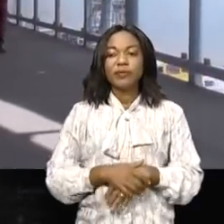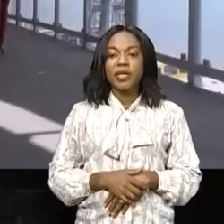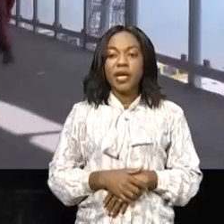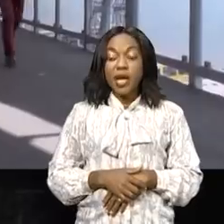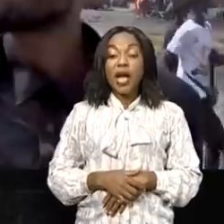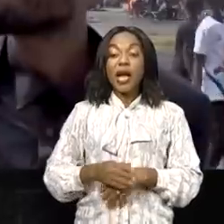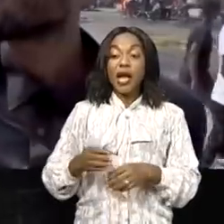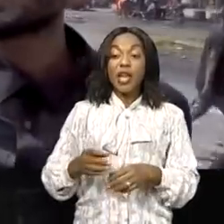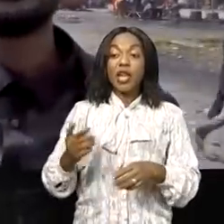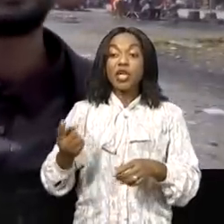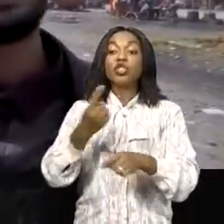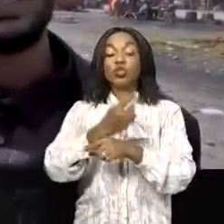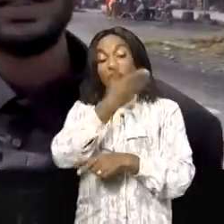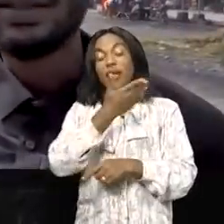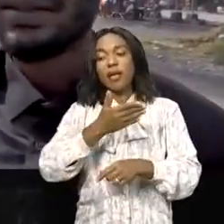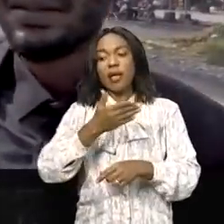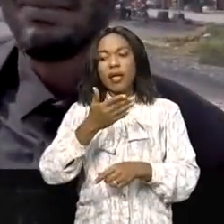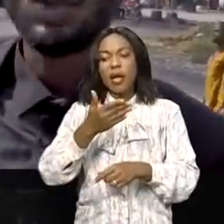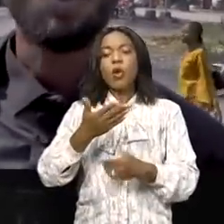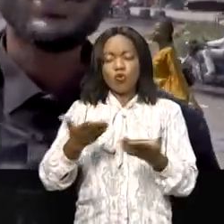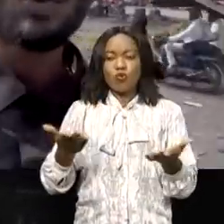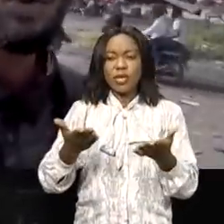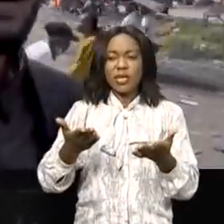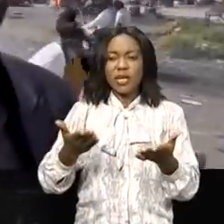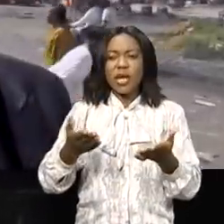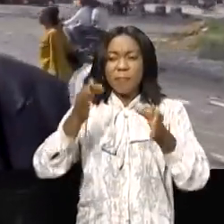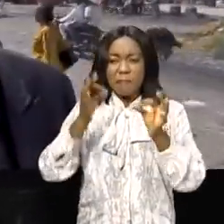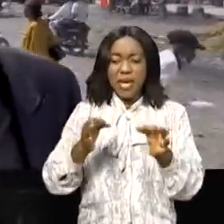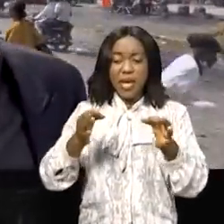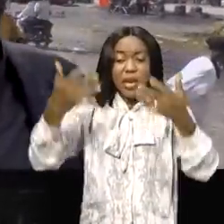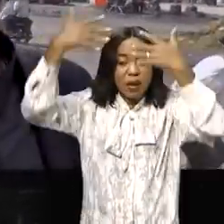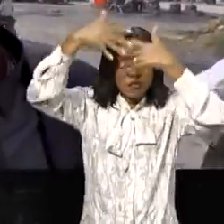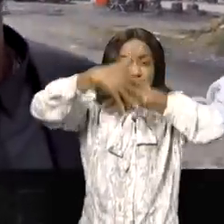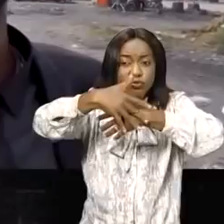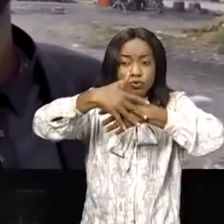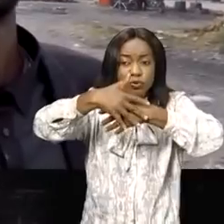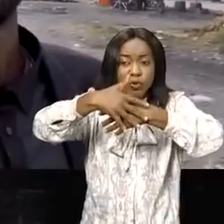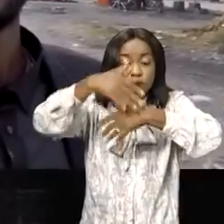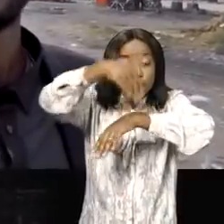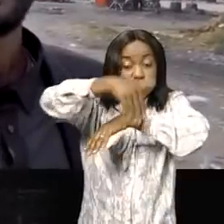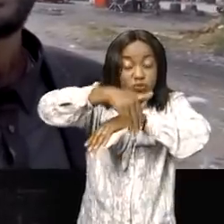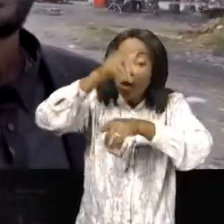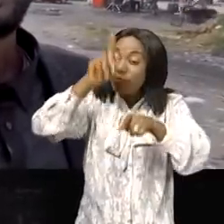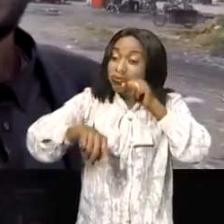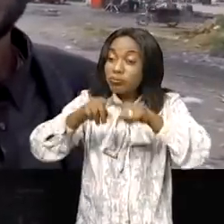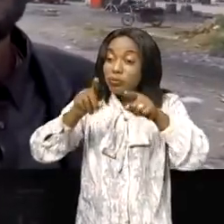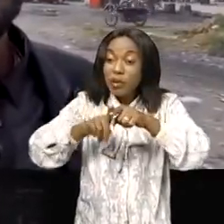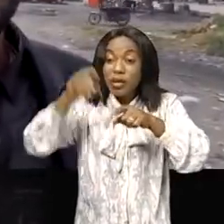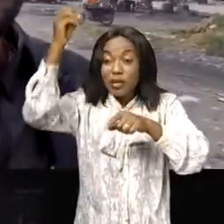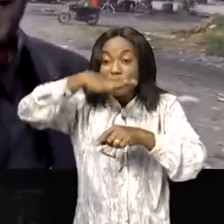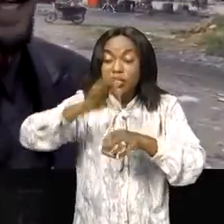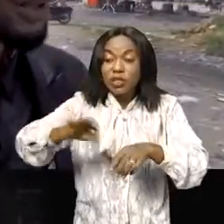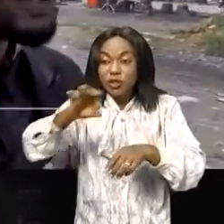mot, je vais passer au-dessus l'Occat-Randie-Sobien. Mais ceux qui ont eu ce mot, c'est comme une insécurité. Pendant la journée,